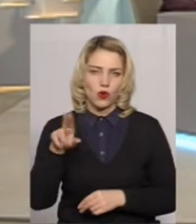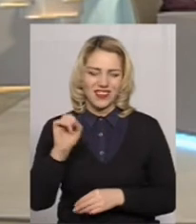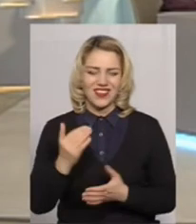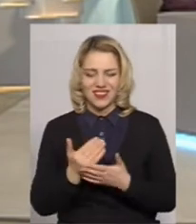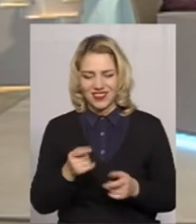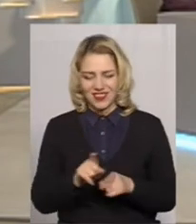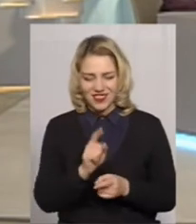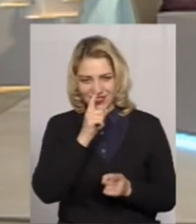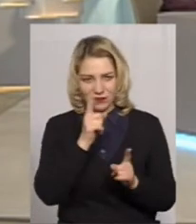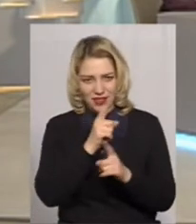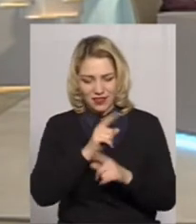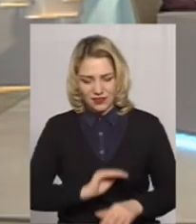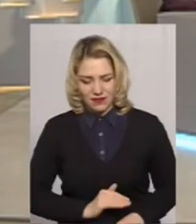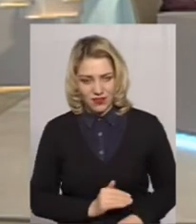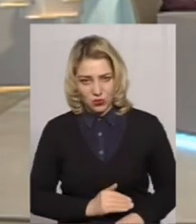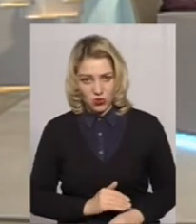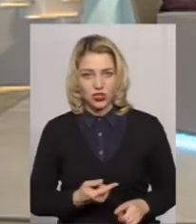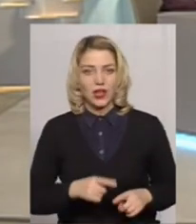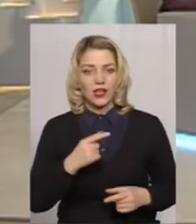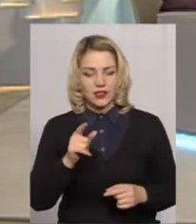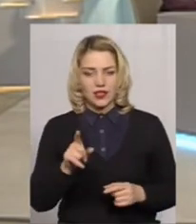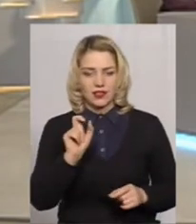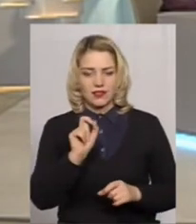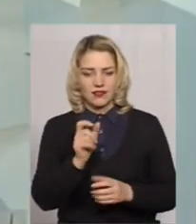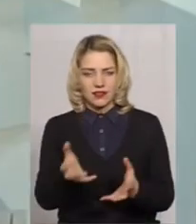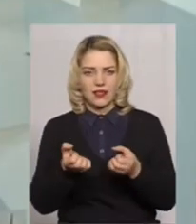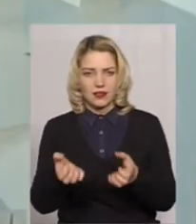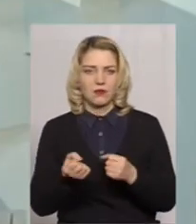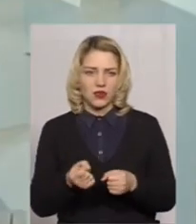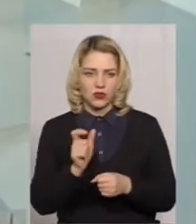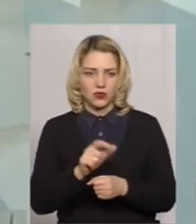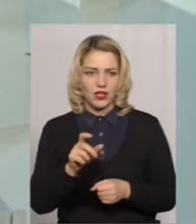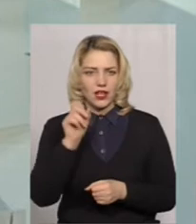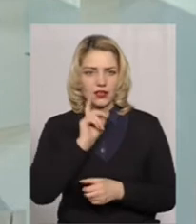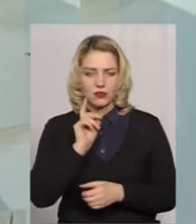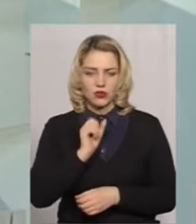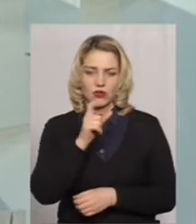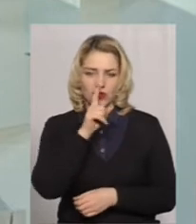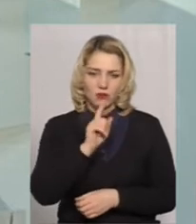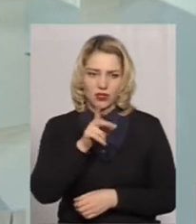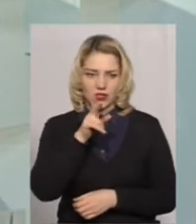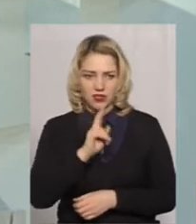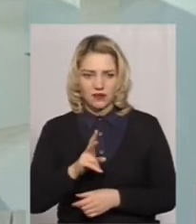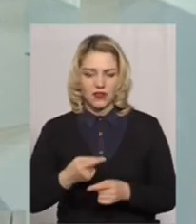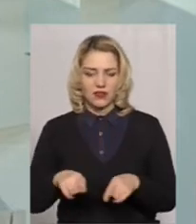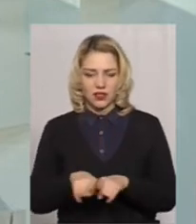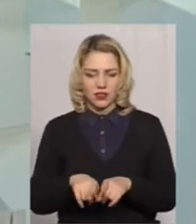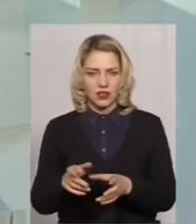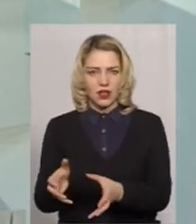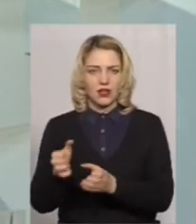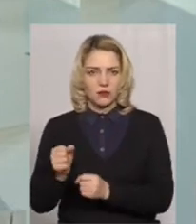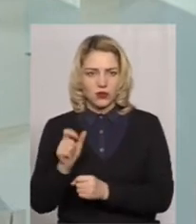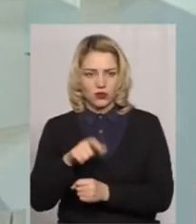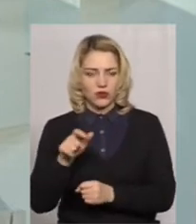фірмочки, маленькі підприємства, де нанімають працівників тимчасово, на місяць, на два, таких працівників нанімають за